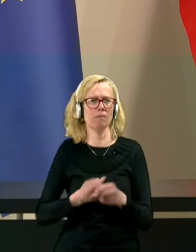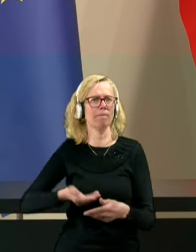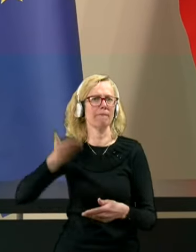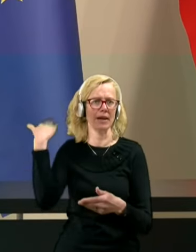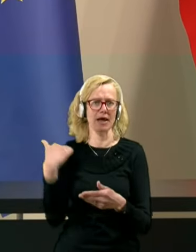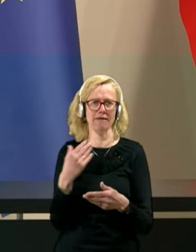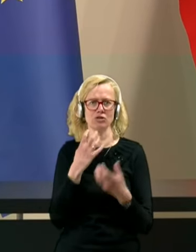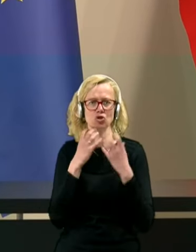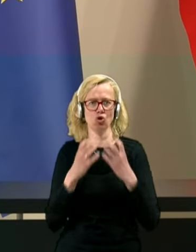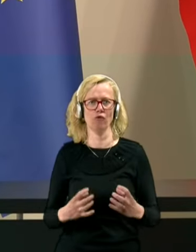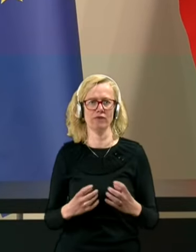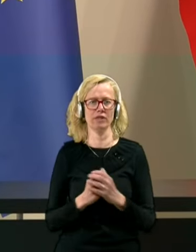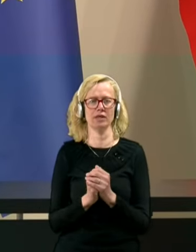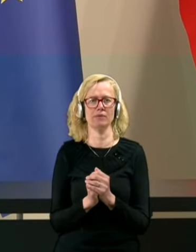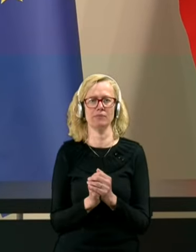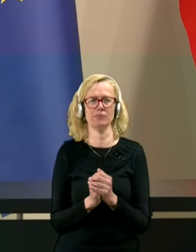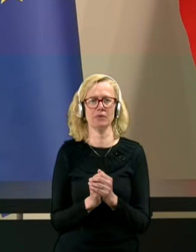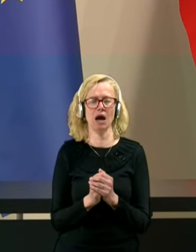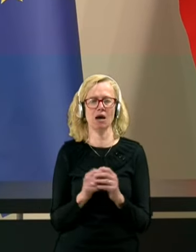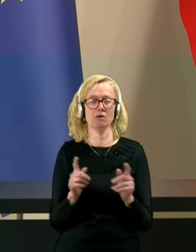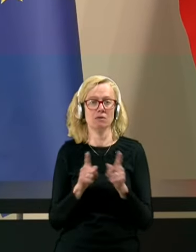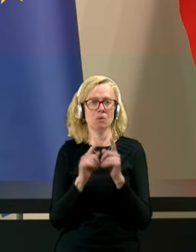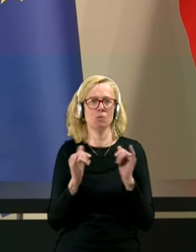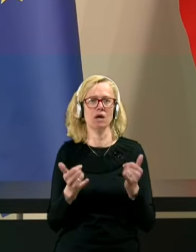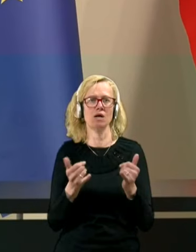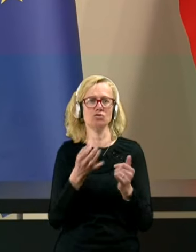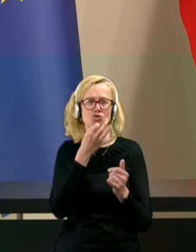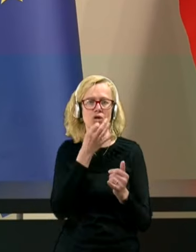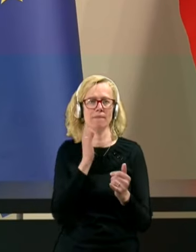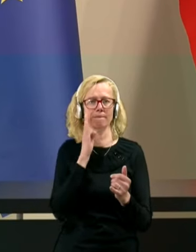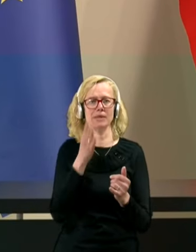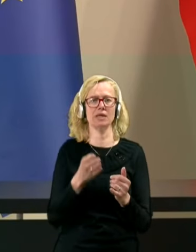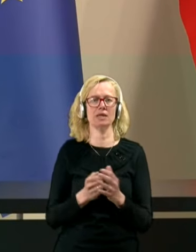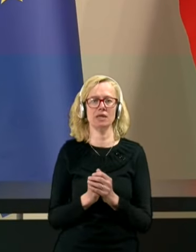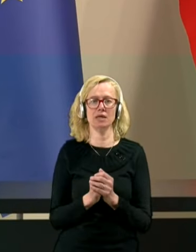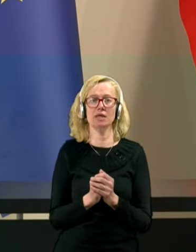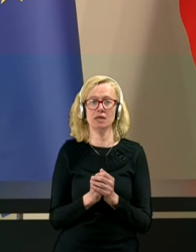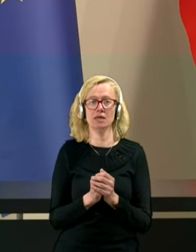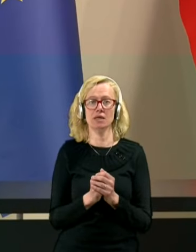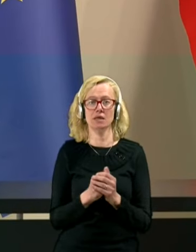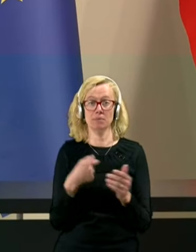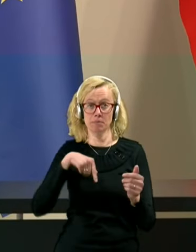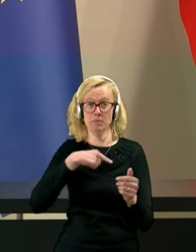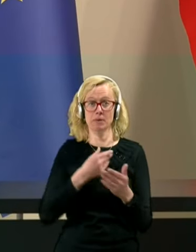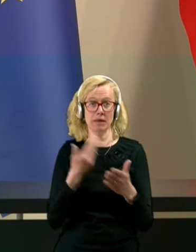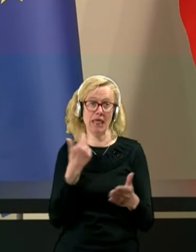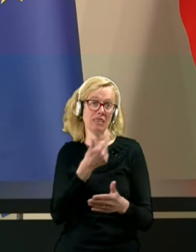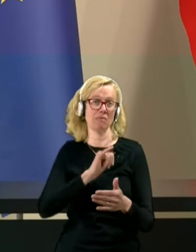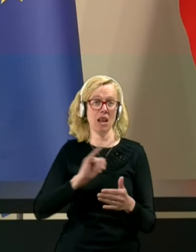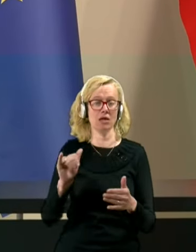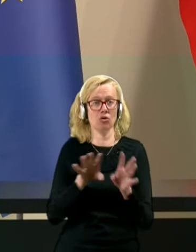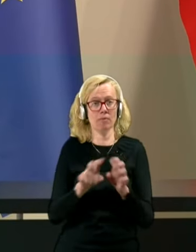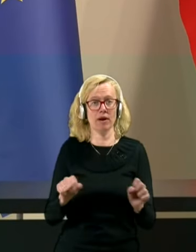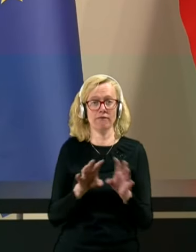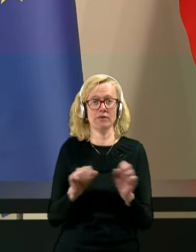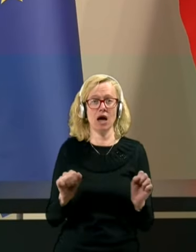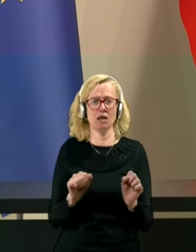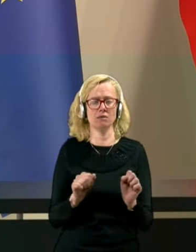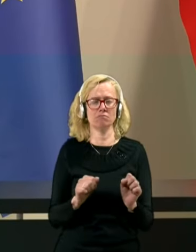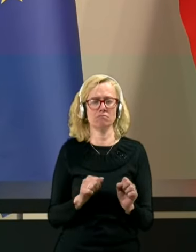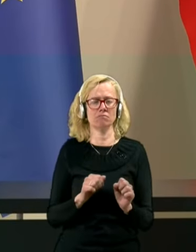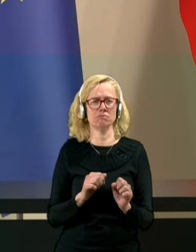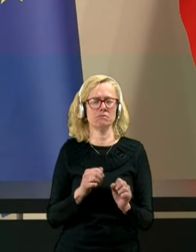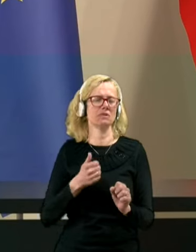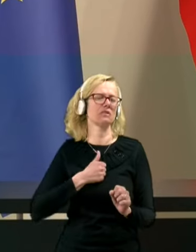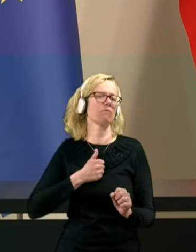zgodovini. Tako da, če bi mi pred enim letom ravnali sebično,